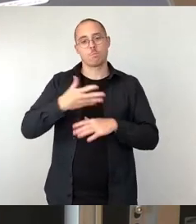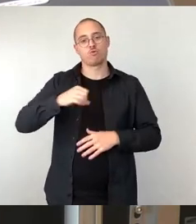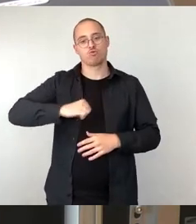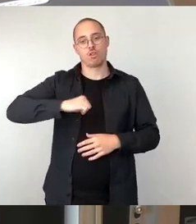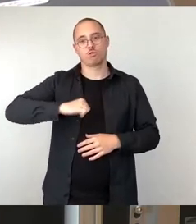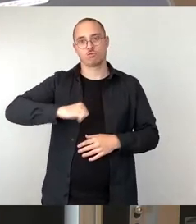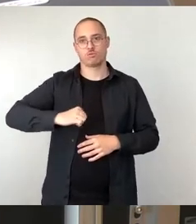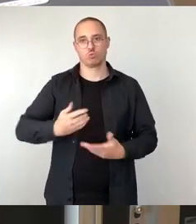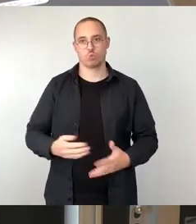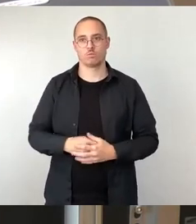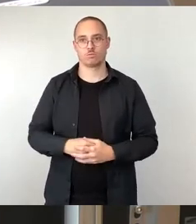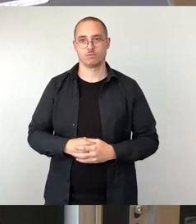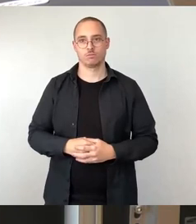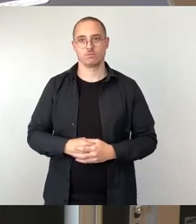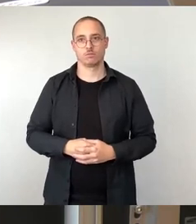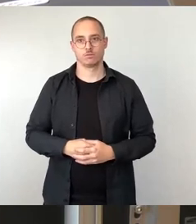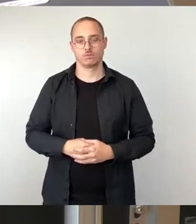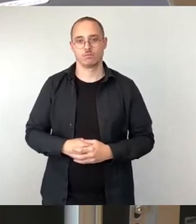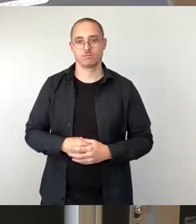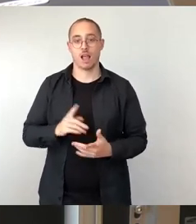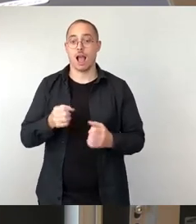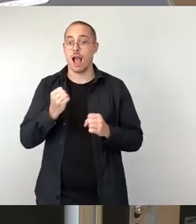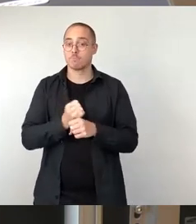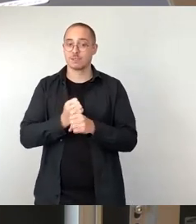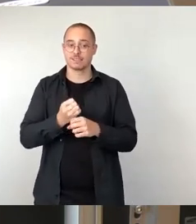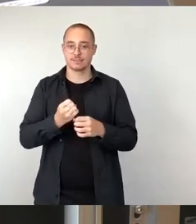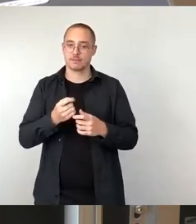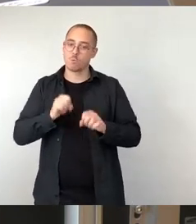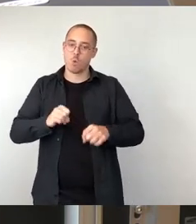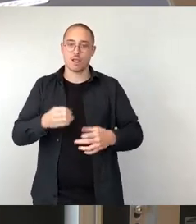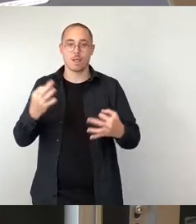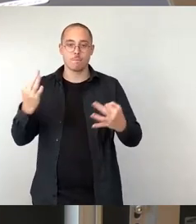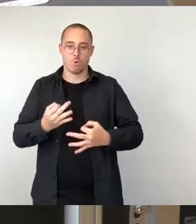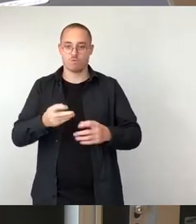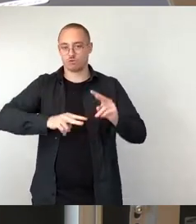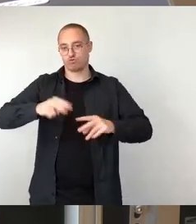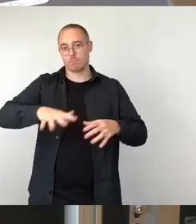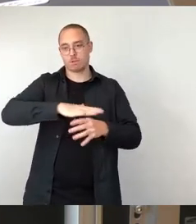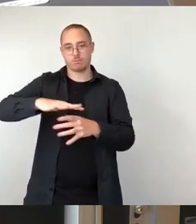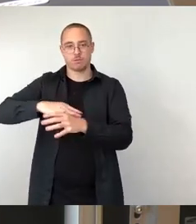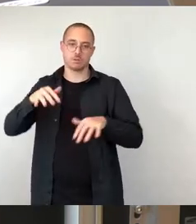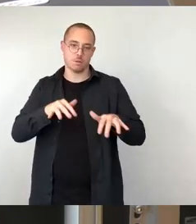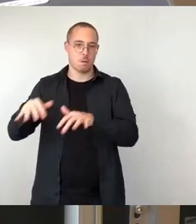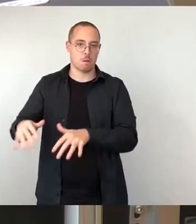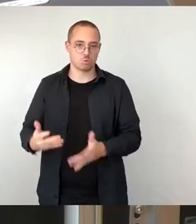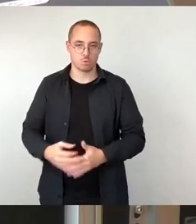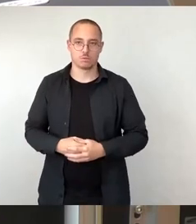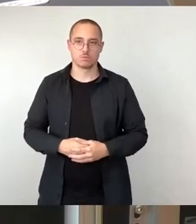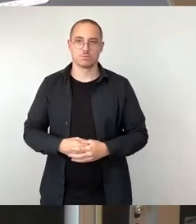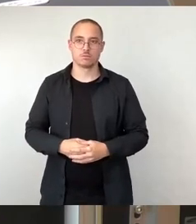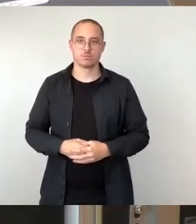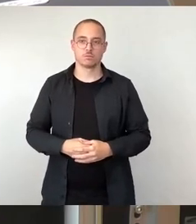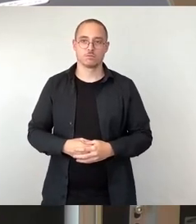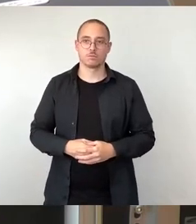unterschiedlichen Bereichen. Das haben wir schon festgestellt, um dem Ziel nachzukommen. Denn wir müssen die Arbeitsgelegenheiten erst schaffen, um die später